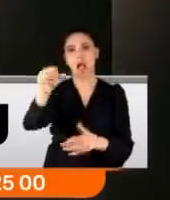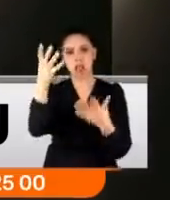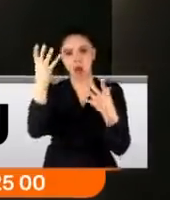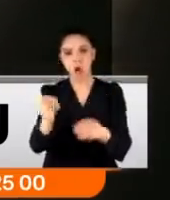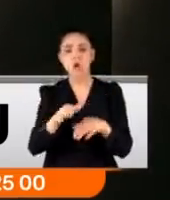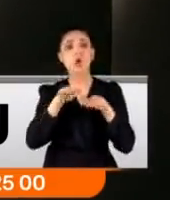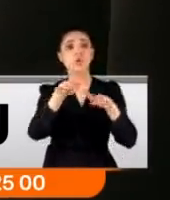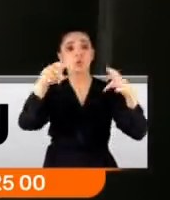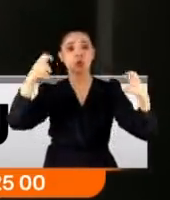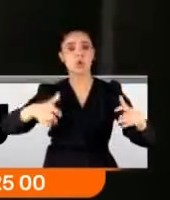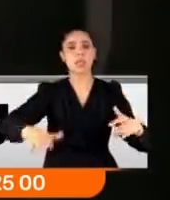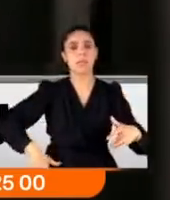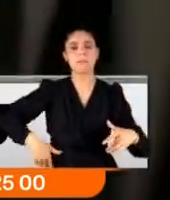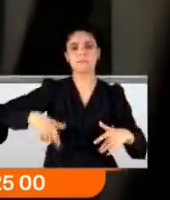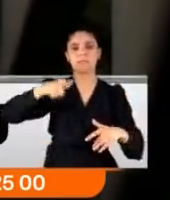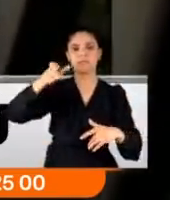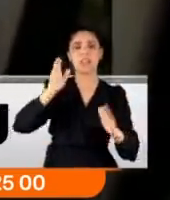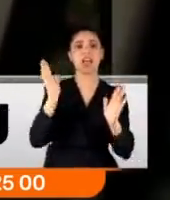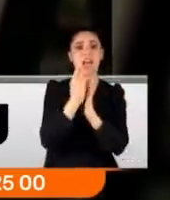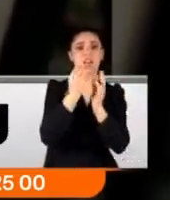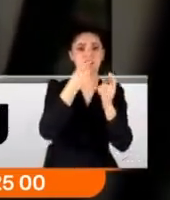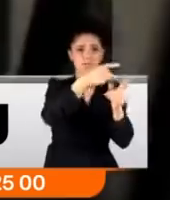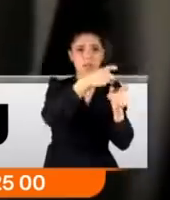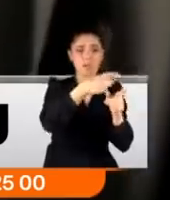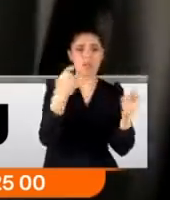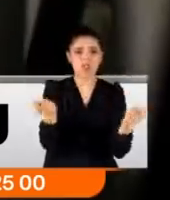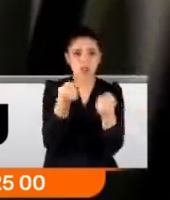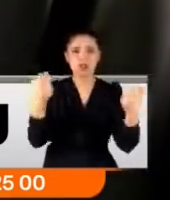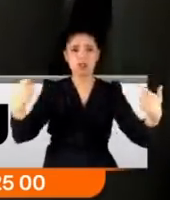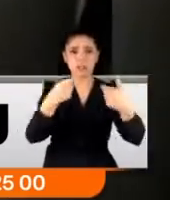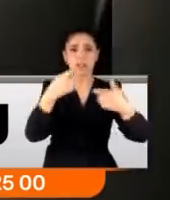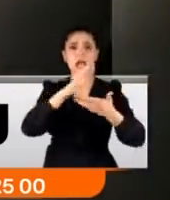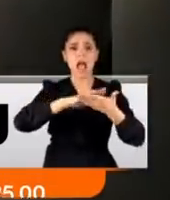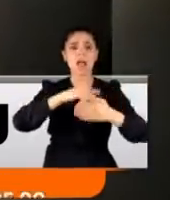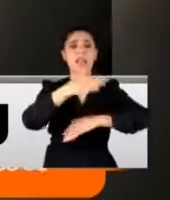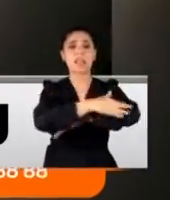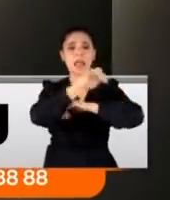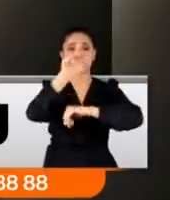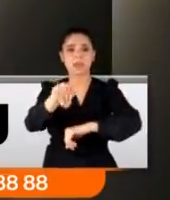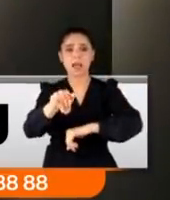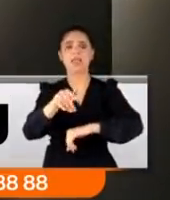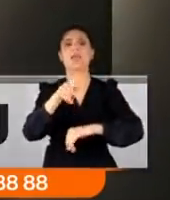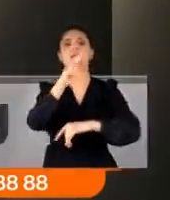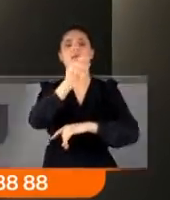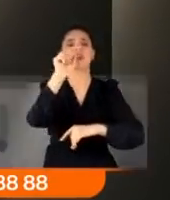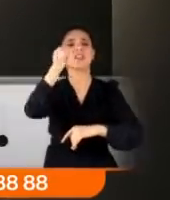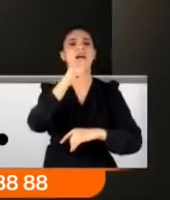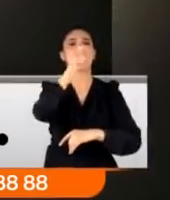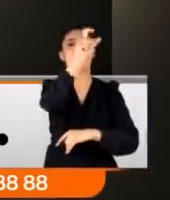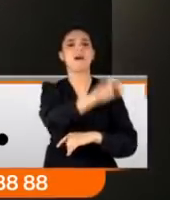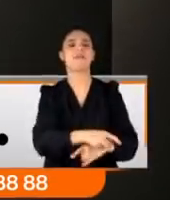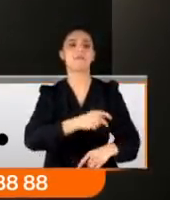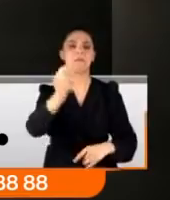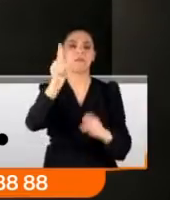Düştüğü yerde belindeki silahı çekip karşılık vermeye çalıştı. Arkadaşları da yardıma geldi ama saldırgan kaçmayı başardı.